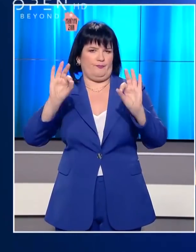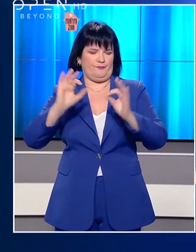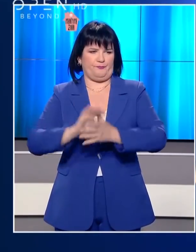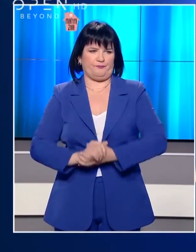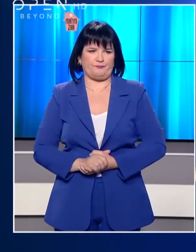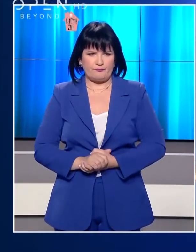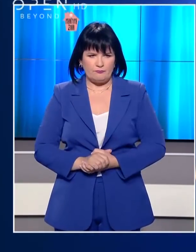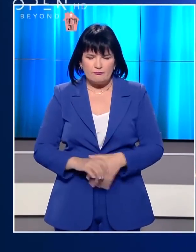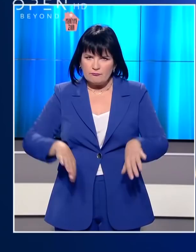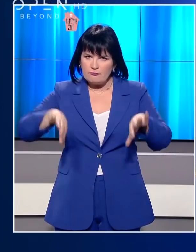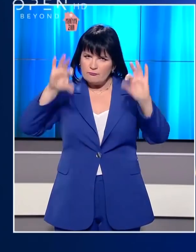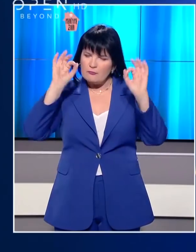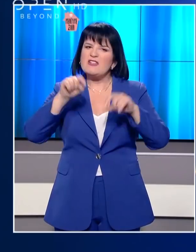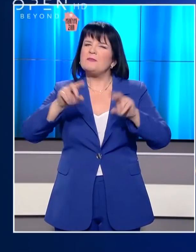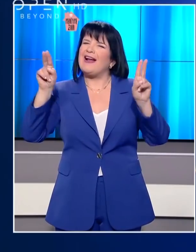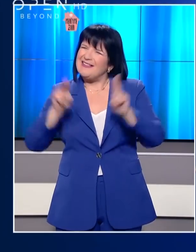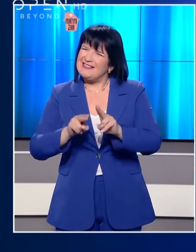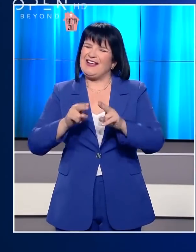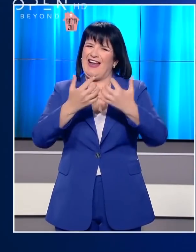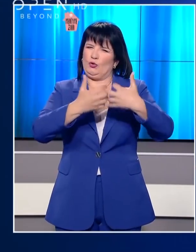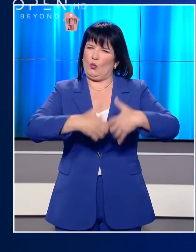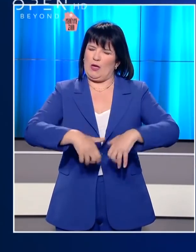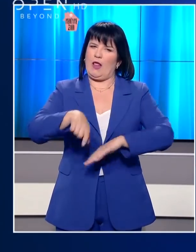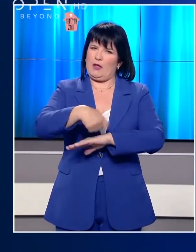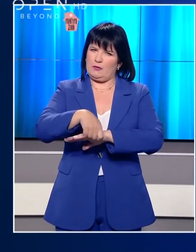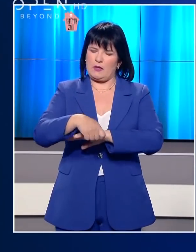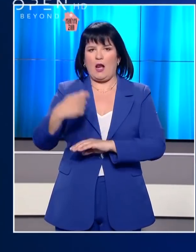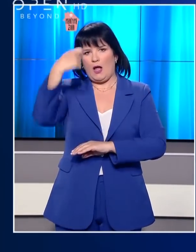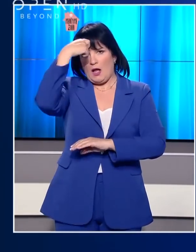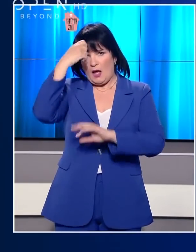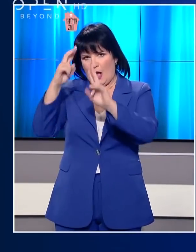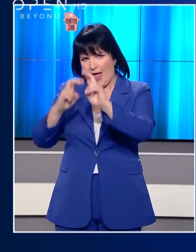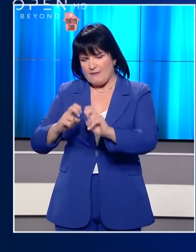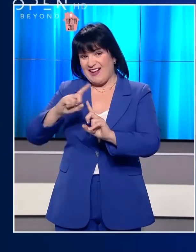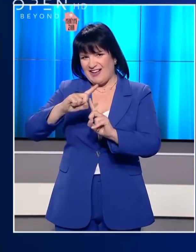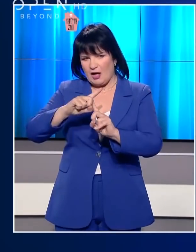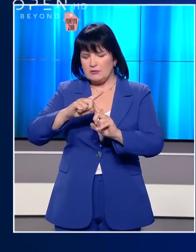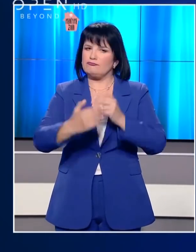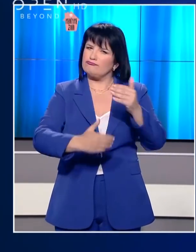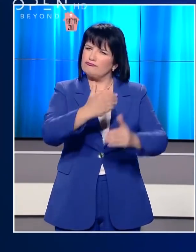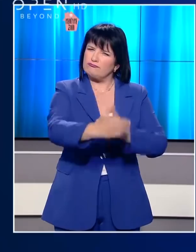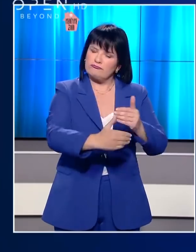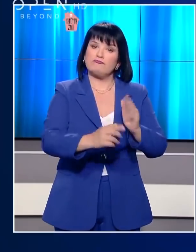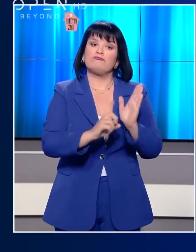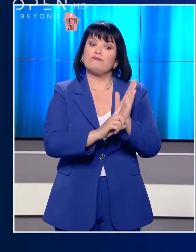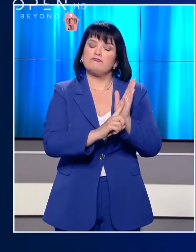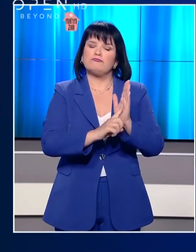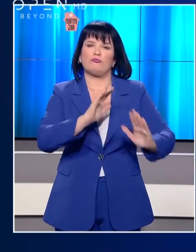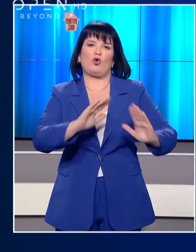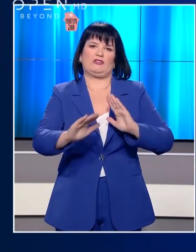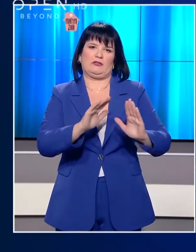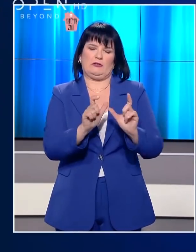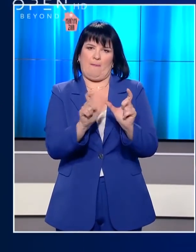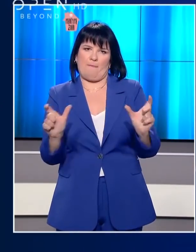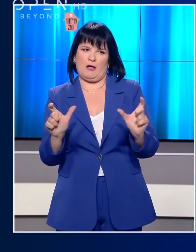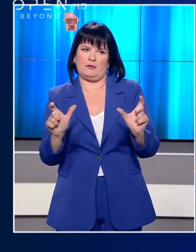Πρεμιέρα μερικής επαναλειτουργίας των δικαστηρίων σήμερα με θερμομέτρηση, συγκεκριμένες διαδικασίες και φυσικά με τα απαραίτητα μέτρα προστασίας.